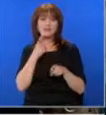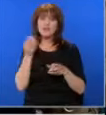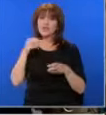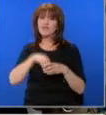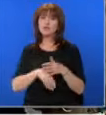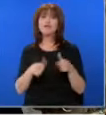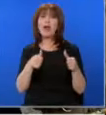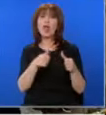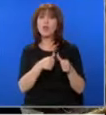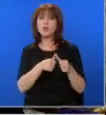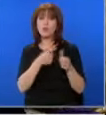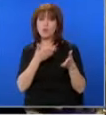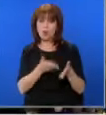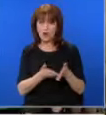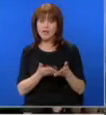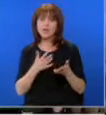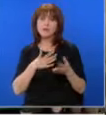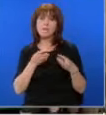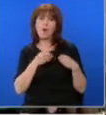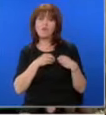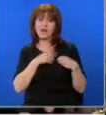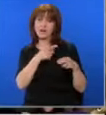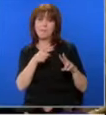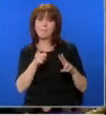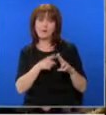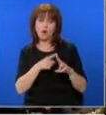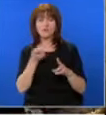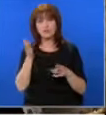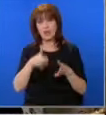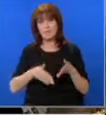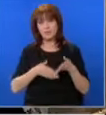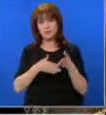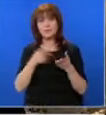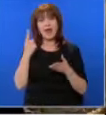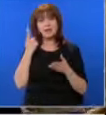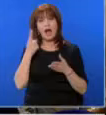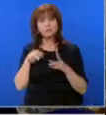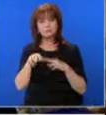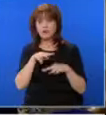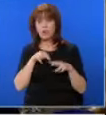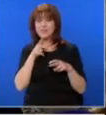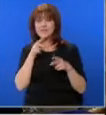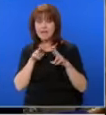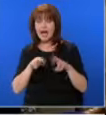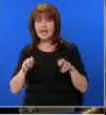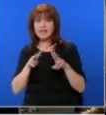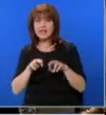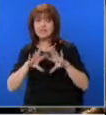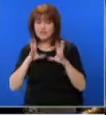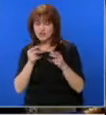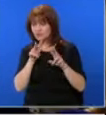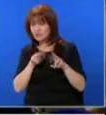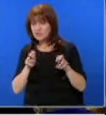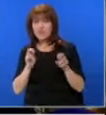от вчера от Гусин Петков, че те ще подкрепат и за Лукойл, ще бъде една комисия за разследване. Нека да видим всичко да се разследва,